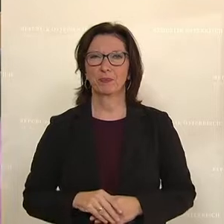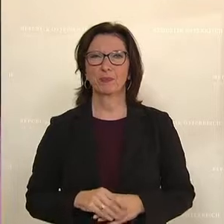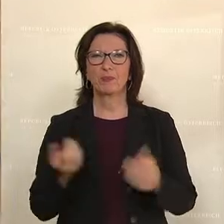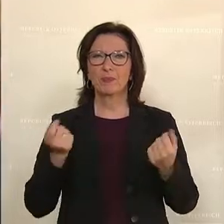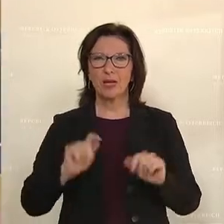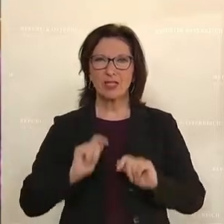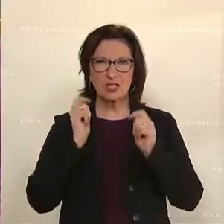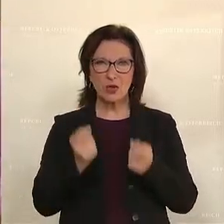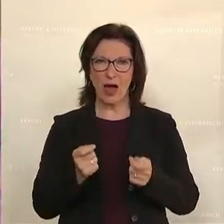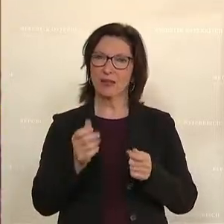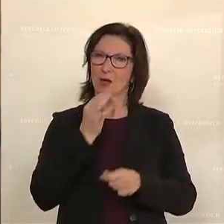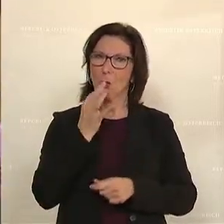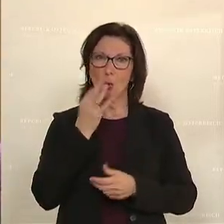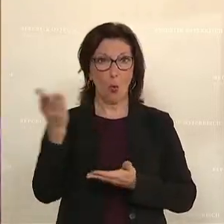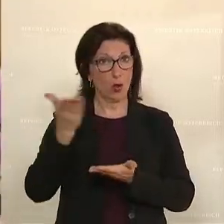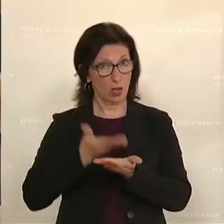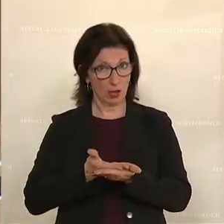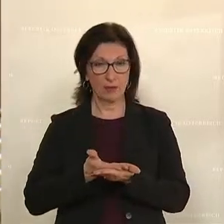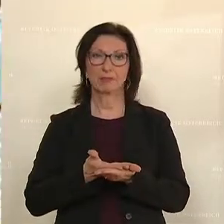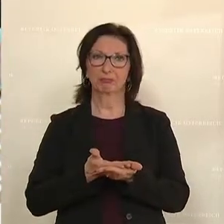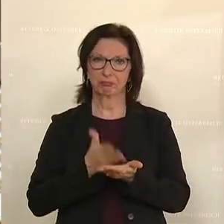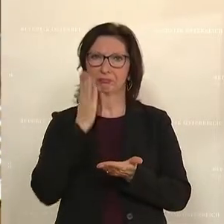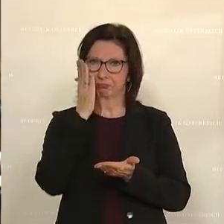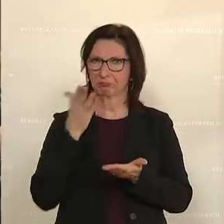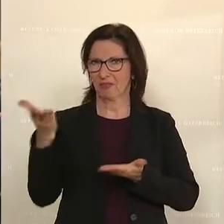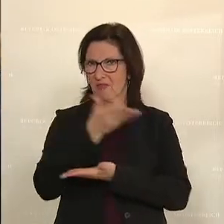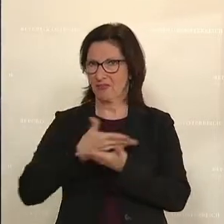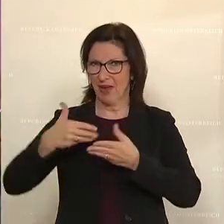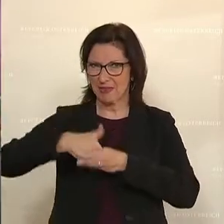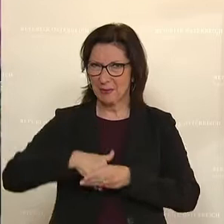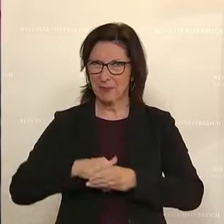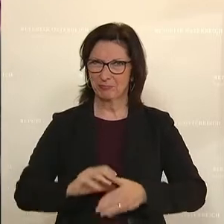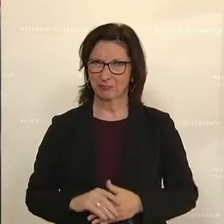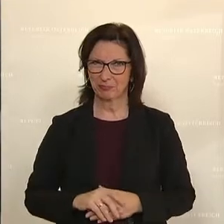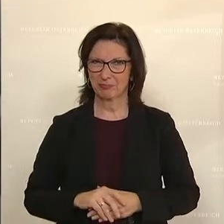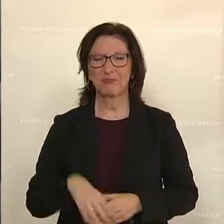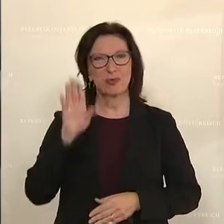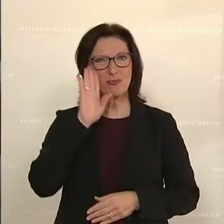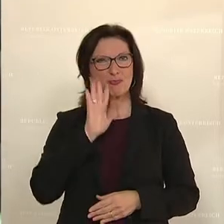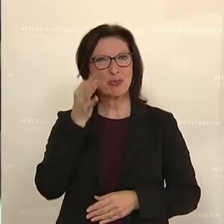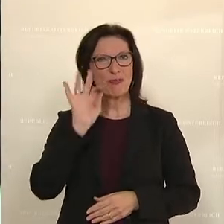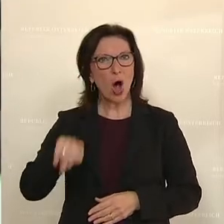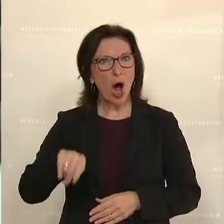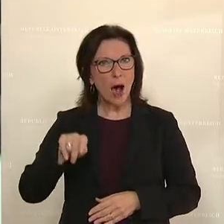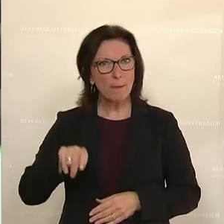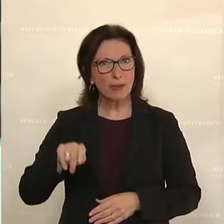Jetzt kommt wieder Elisabeth Scheucher-Bichler aus Klagenfurt, Unternehmerin und Psychotherapeutin.